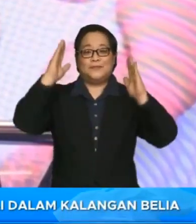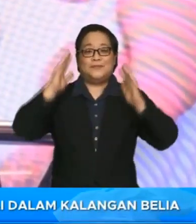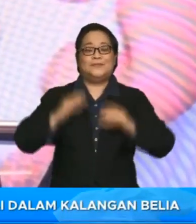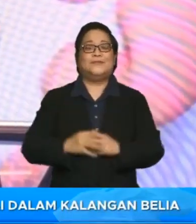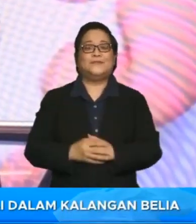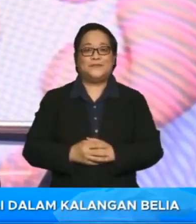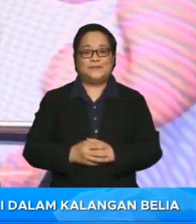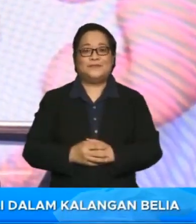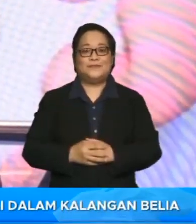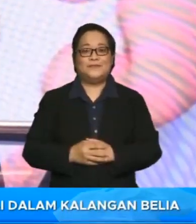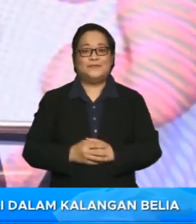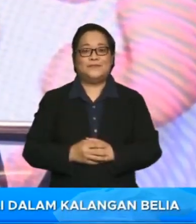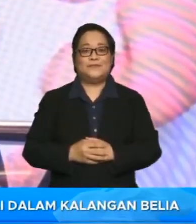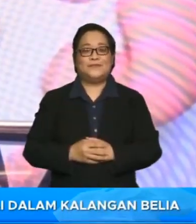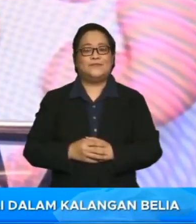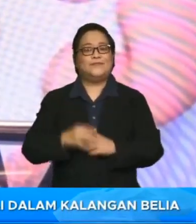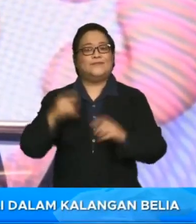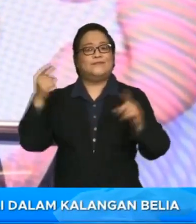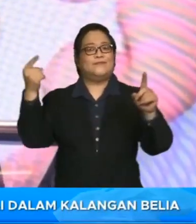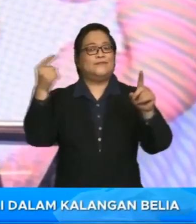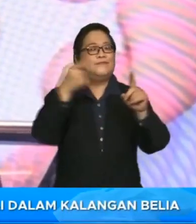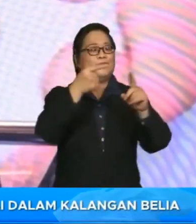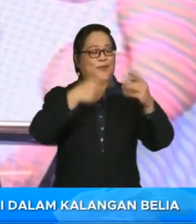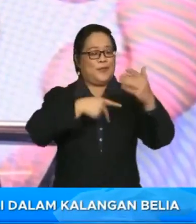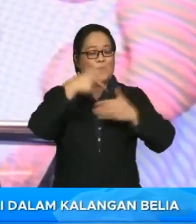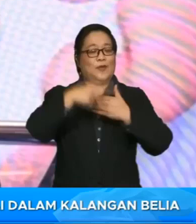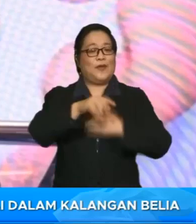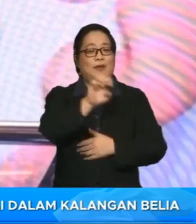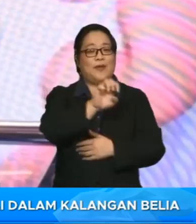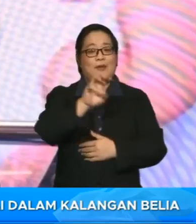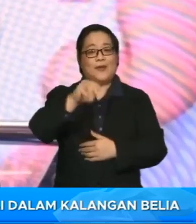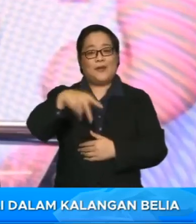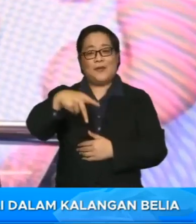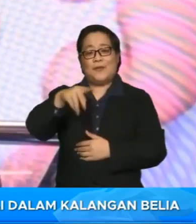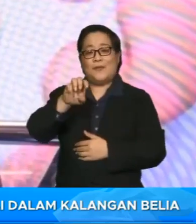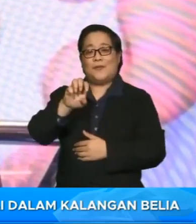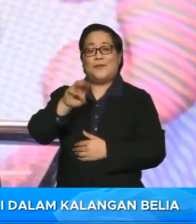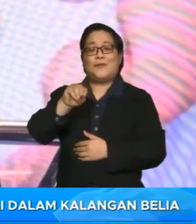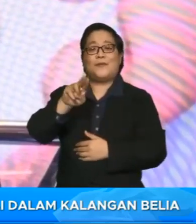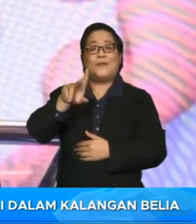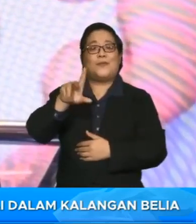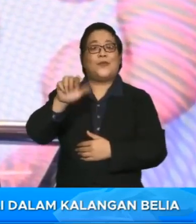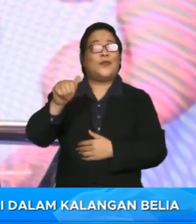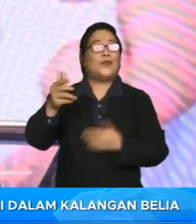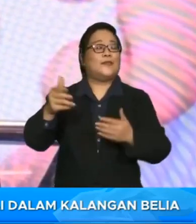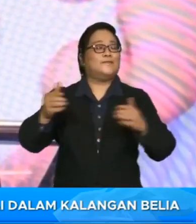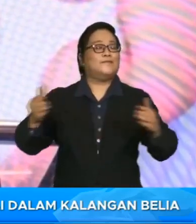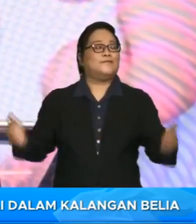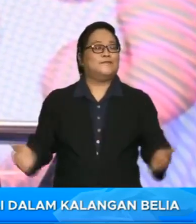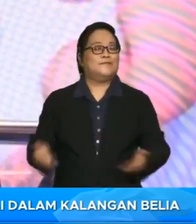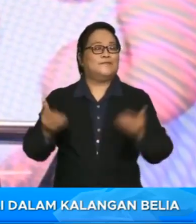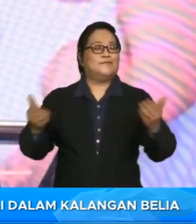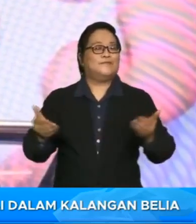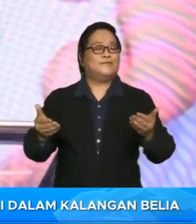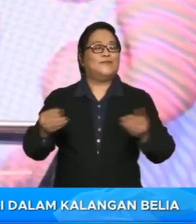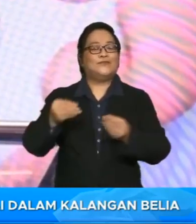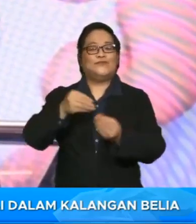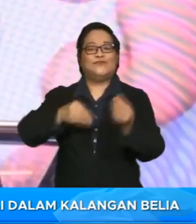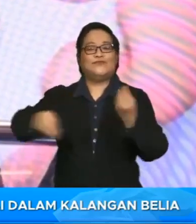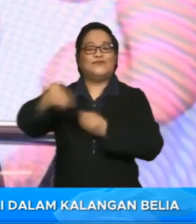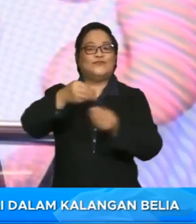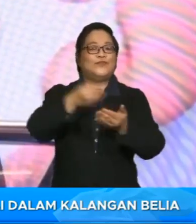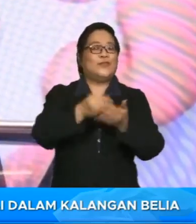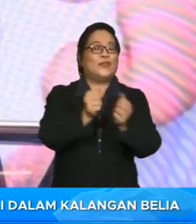Tujuan utama program e-pemula adalah memupuk budaya transaksi